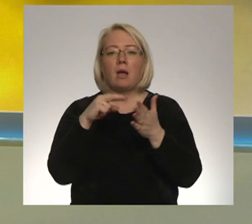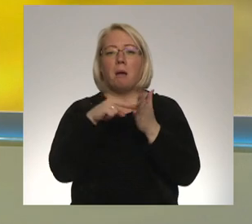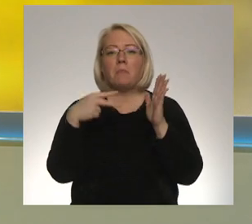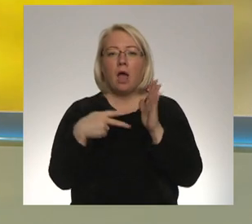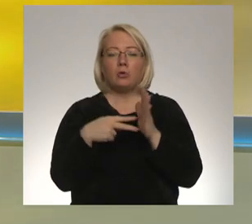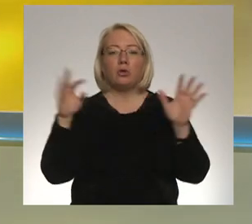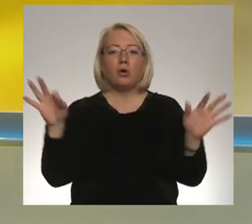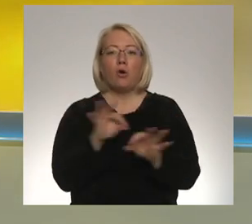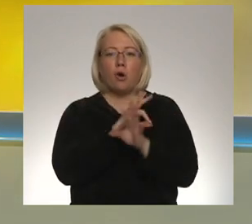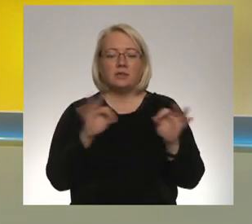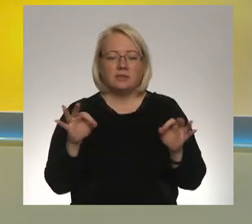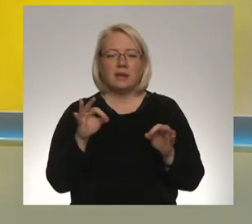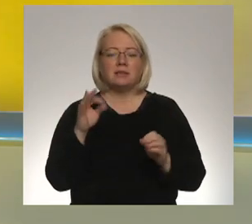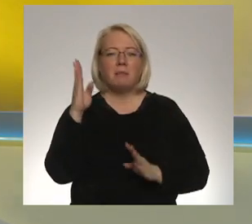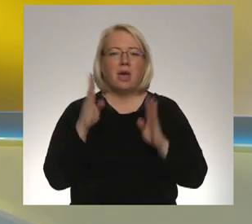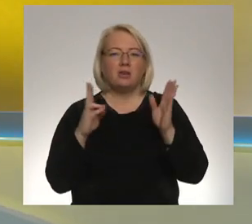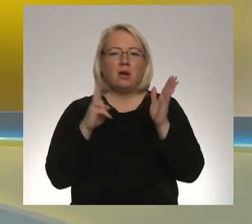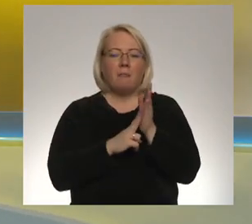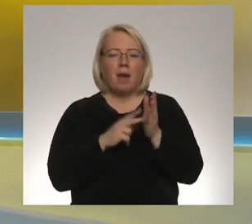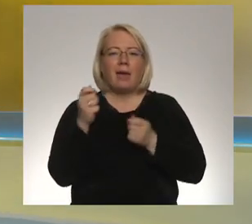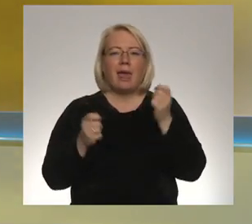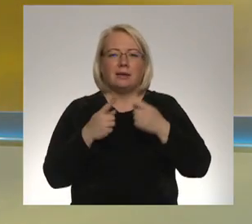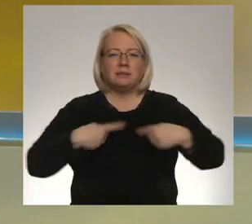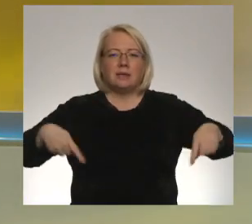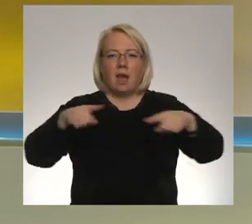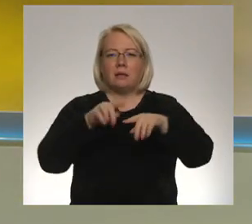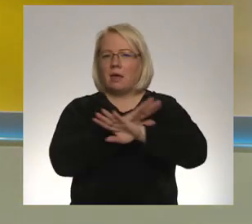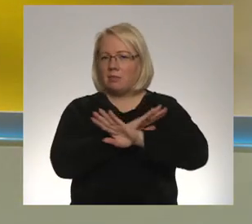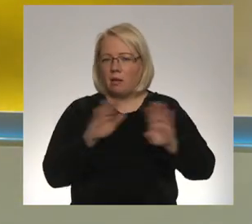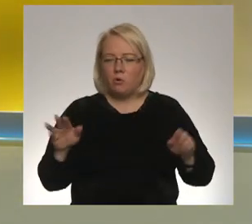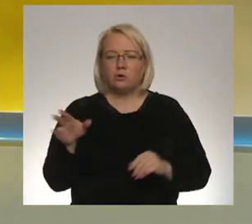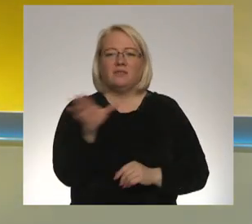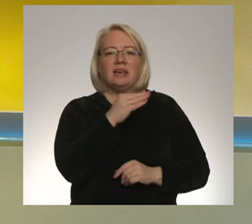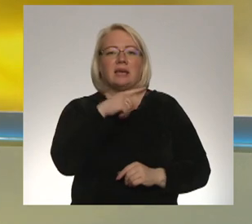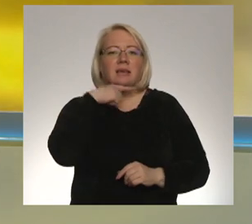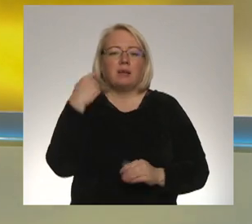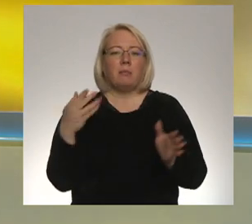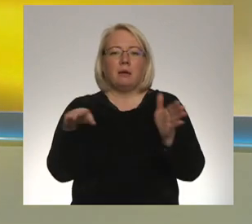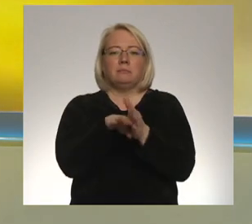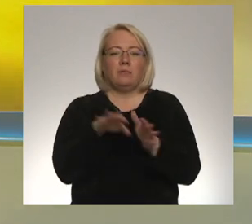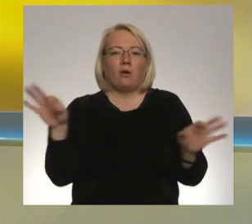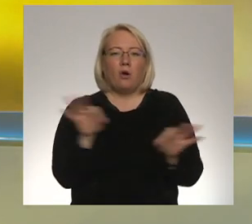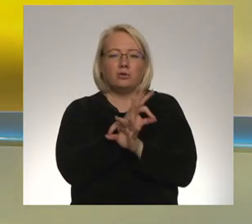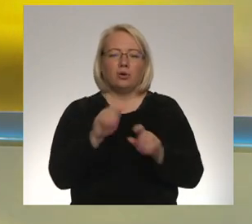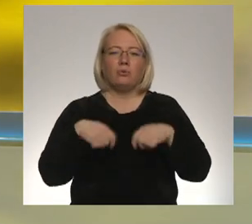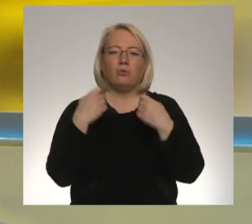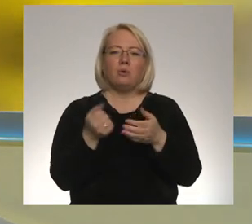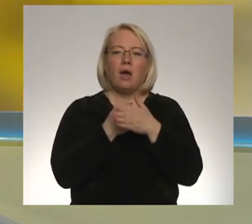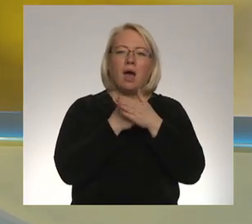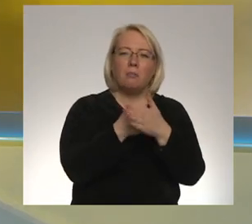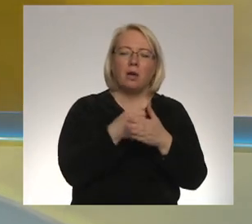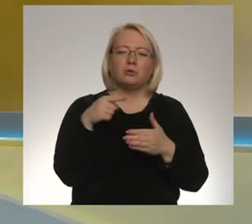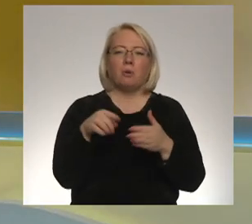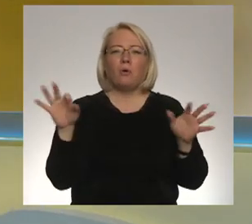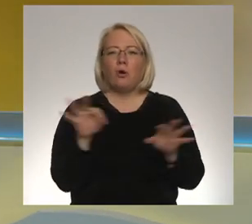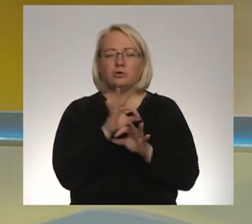koncerts estrādē pašā nenotiks. Visiem, kuri vēlējās redzēt šo koncertu, kā arī sniegt atbalstu šim